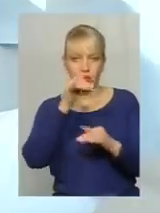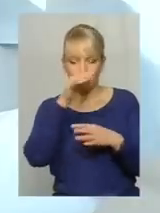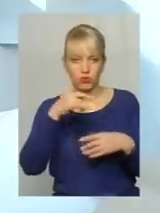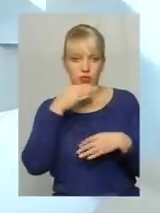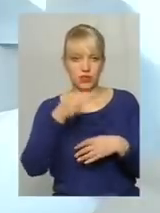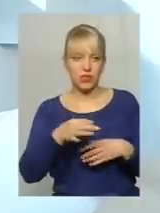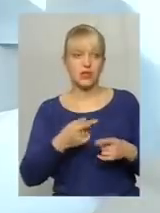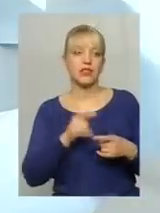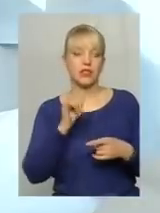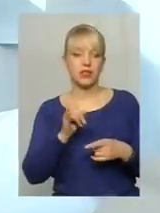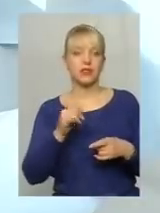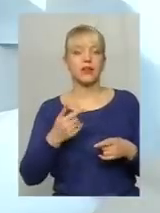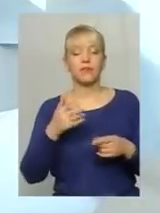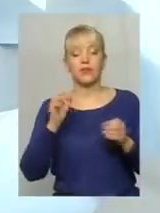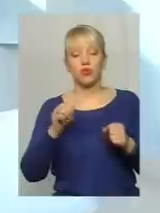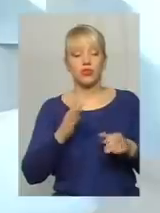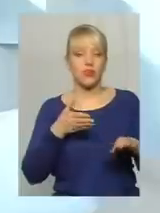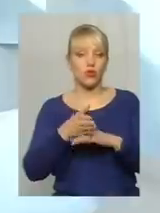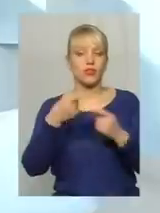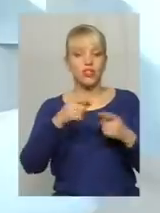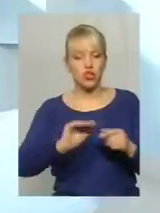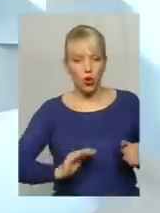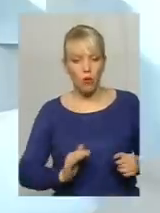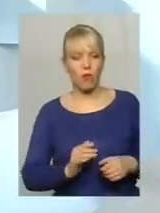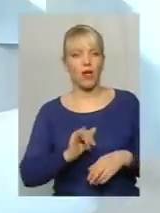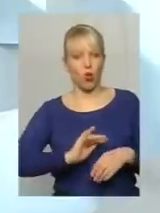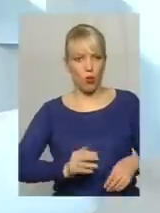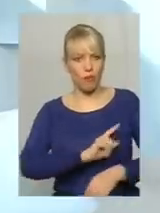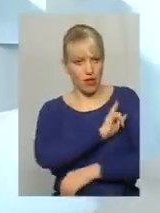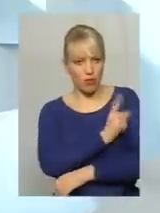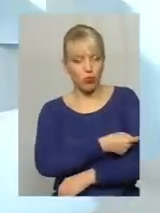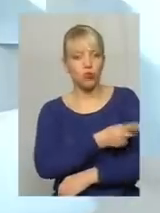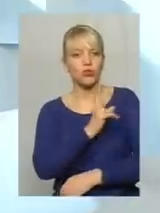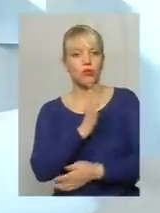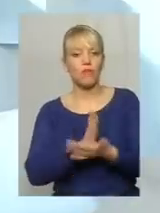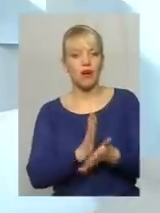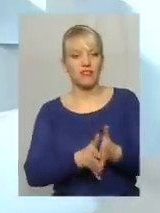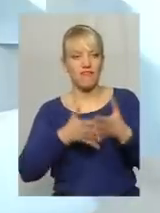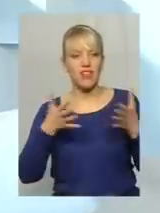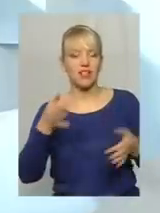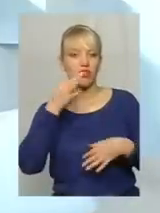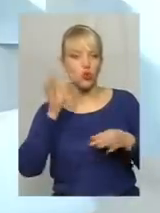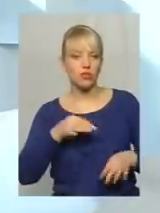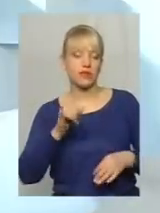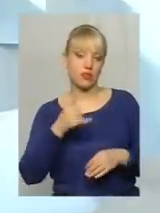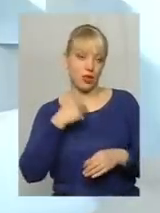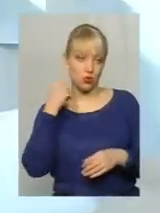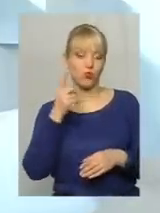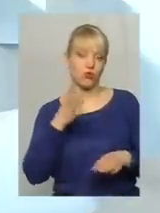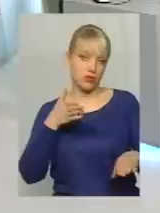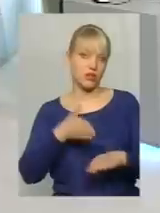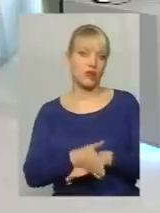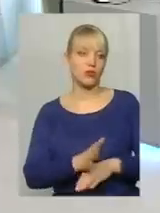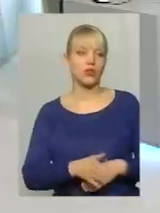хочуть заходити інші компанії, і компанії досить потужні, які мають великий досвід, і я думаю, що вони зайдуть.